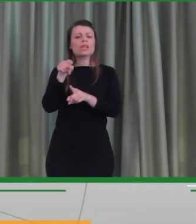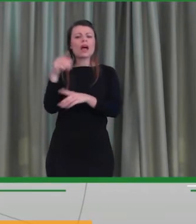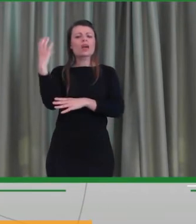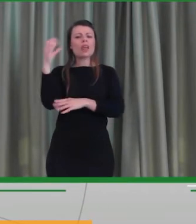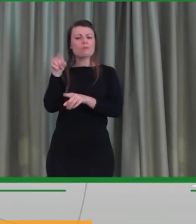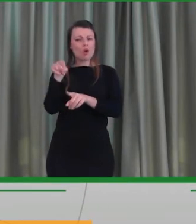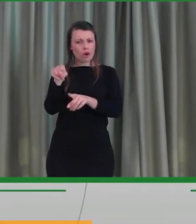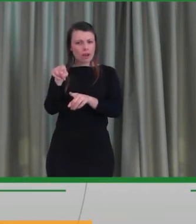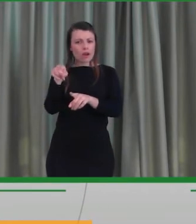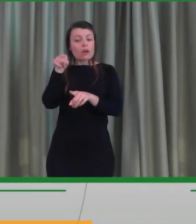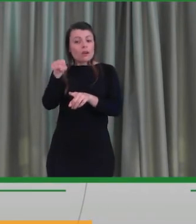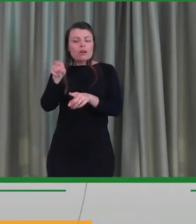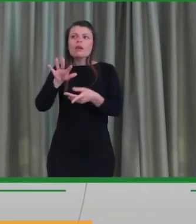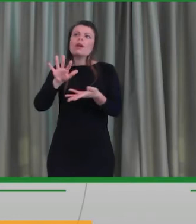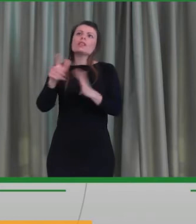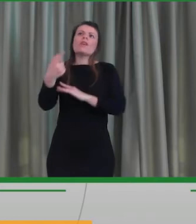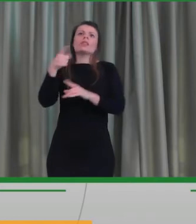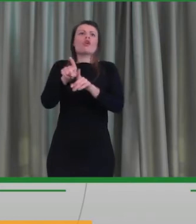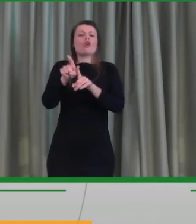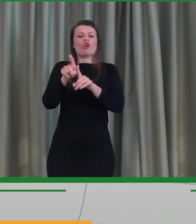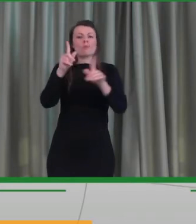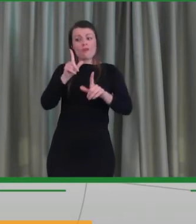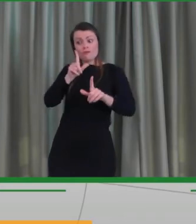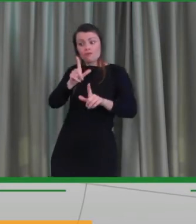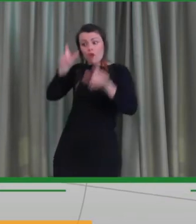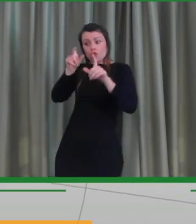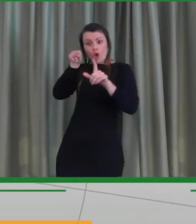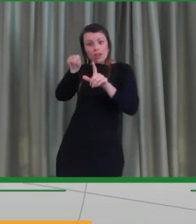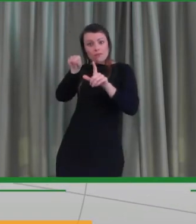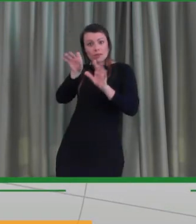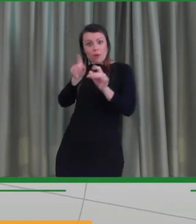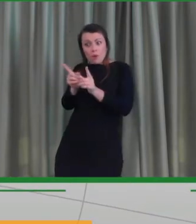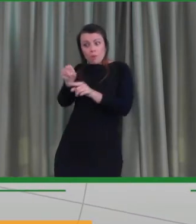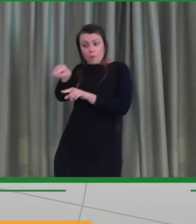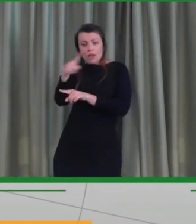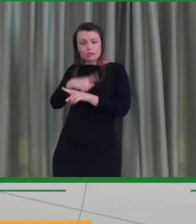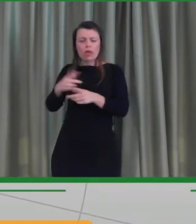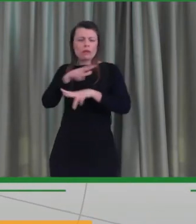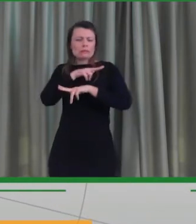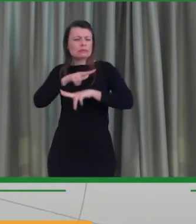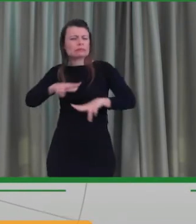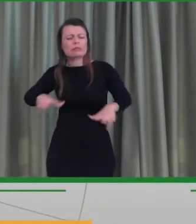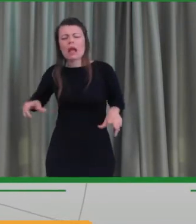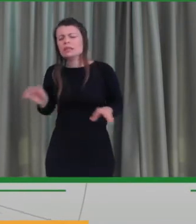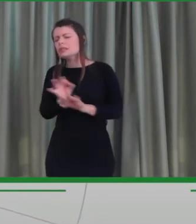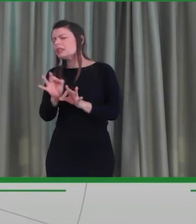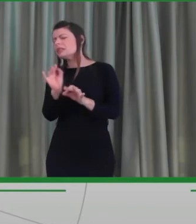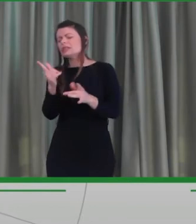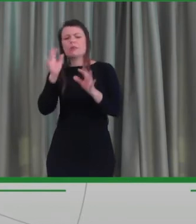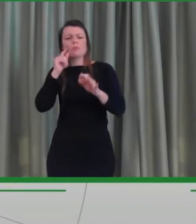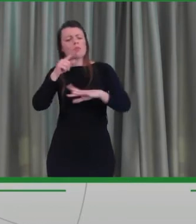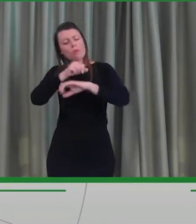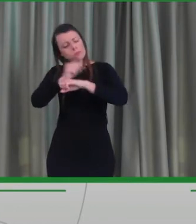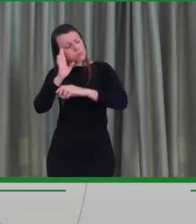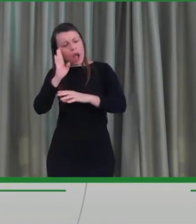divenne con una foto scattata mentre era stramazzata, stravolta, addormentata sul